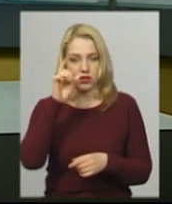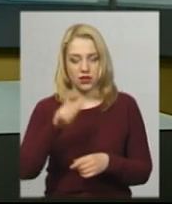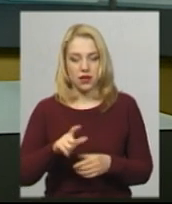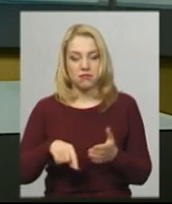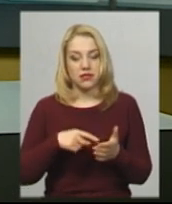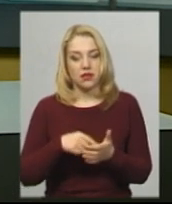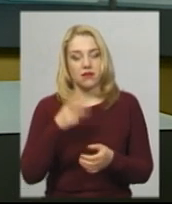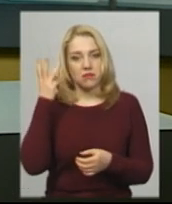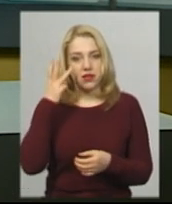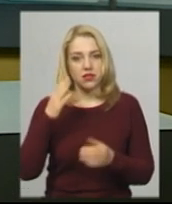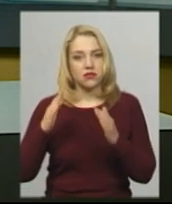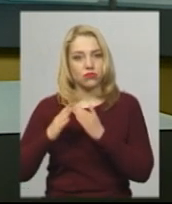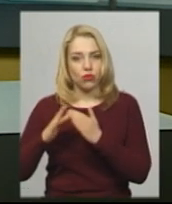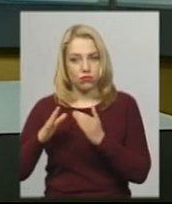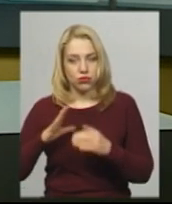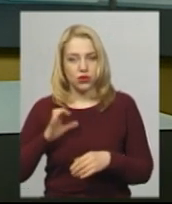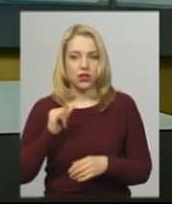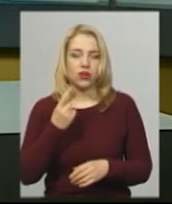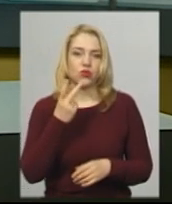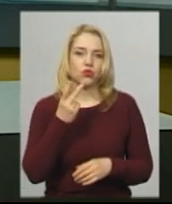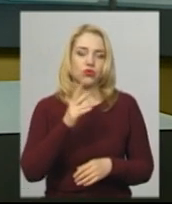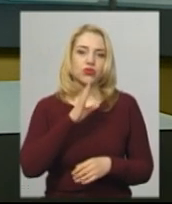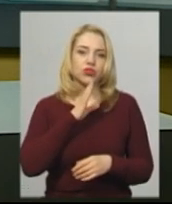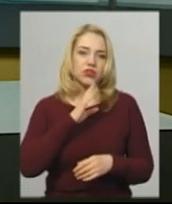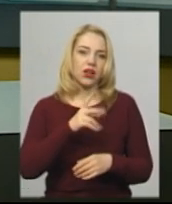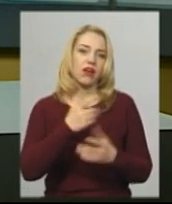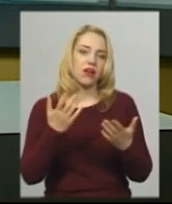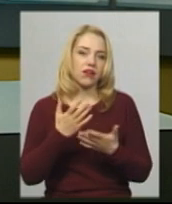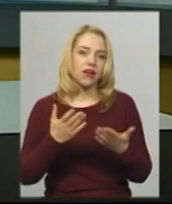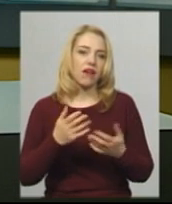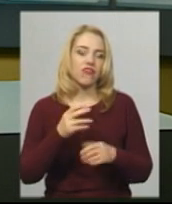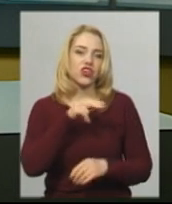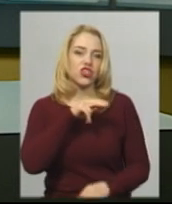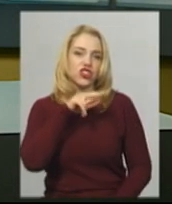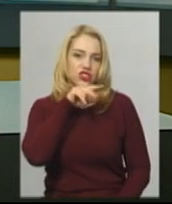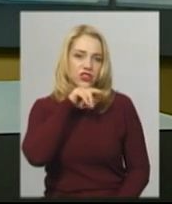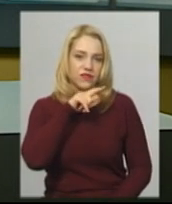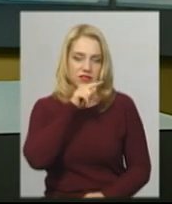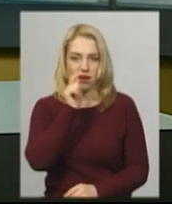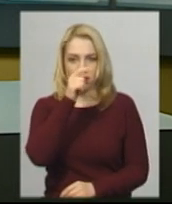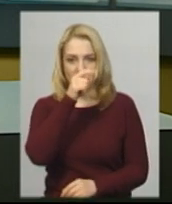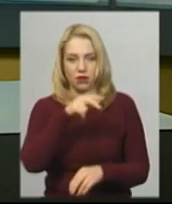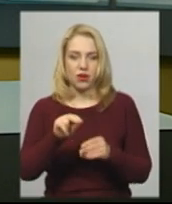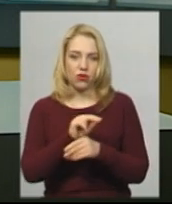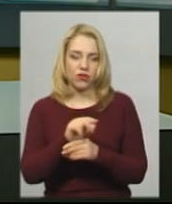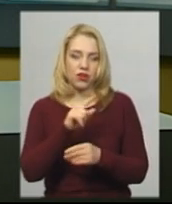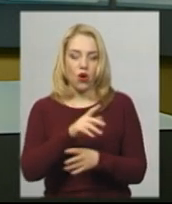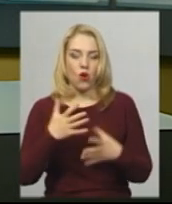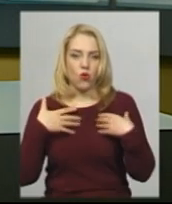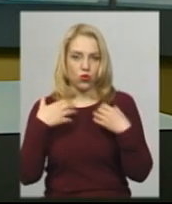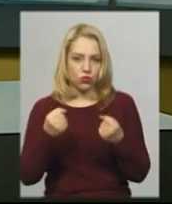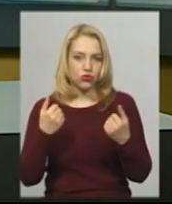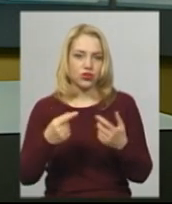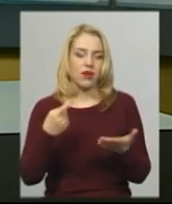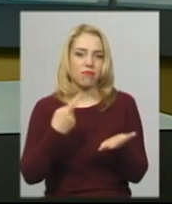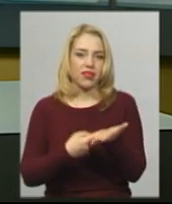жінка, яка знаходилась на контролі Чернівецького лабораторного центру. Їх одужання підтверджено двома негативними результатами ПЛР